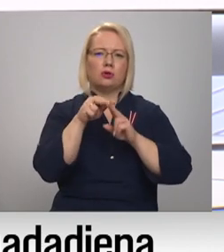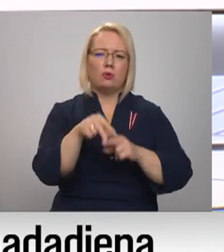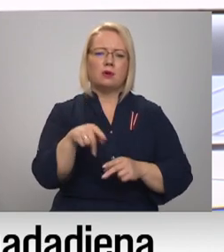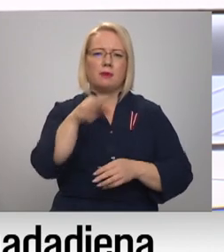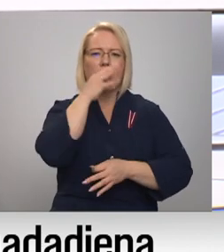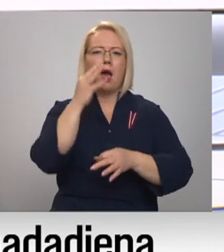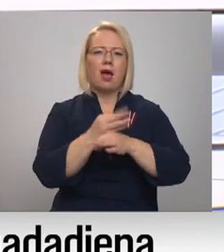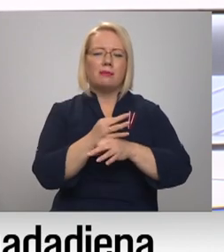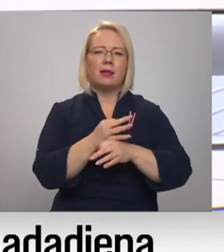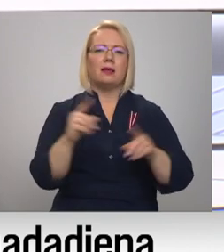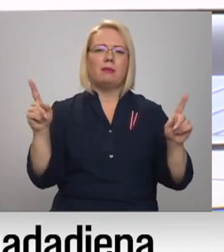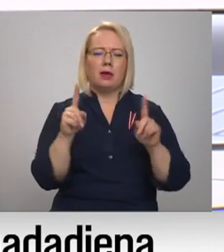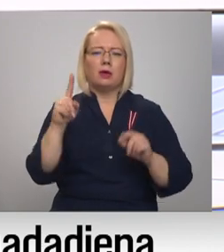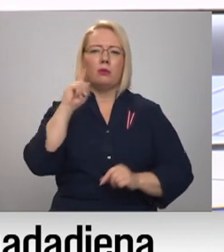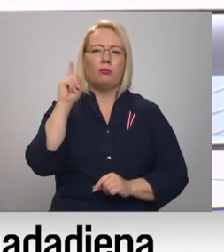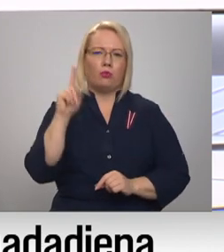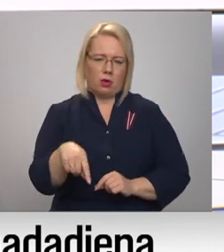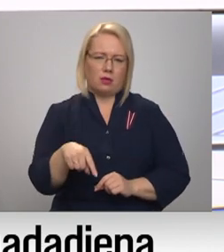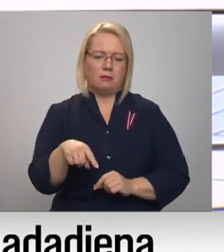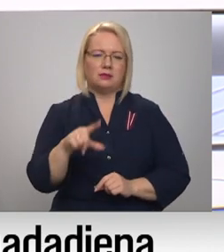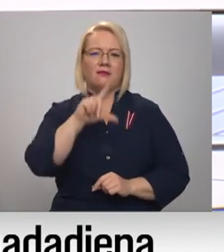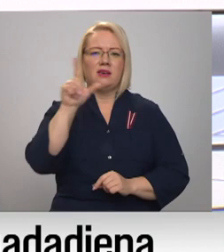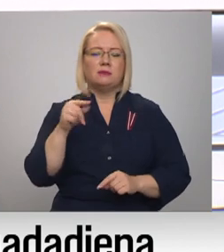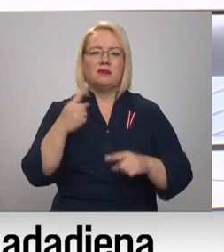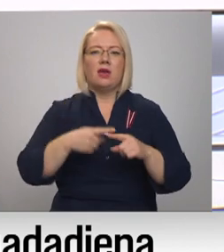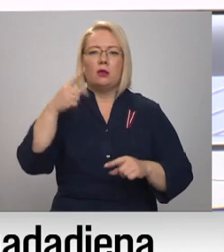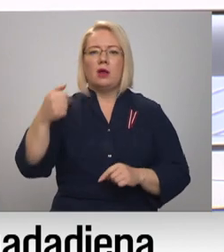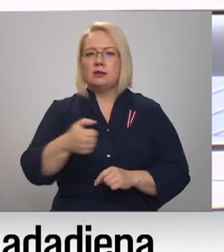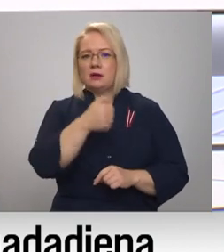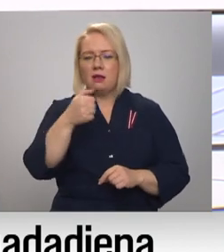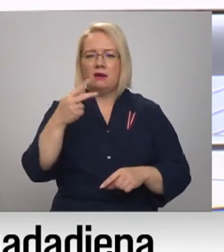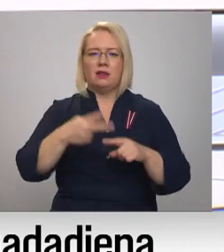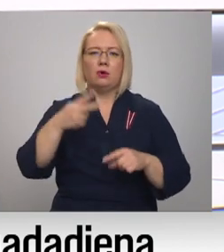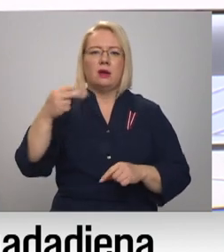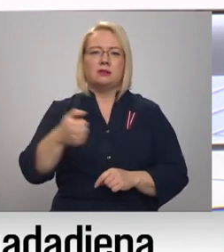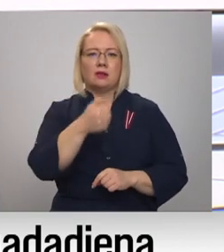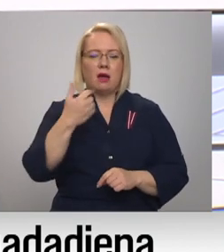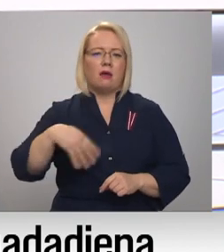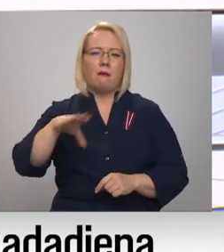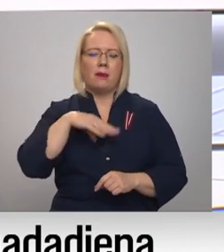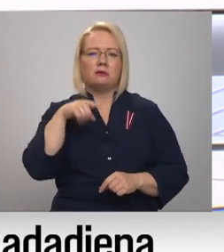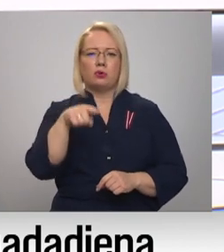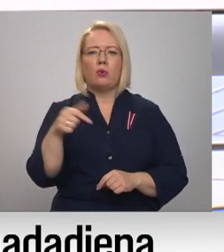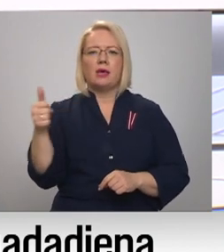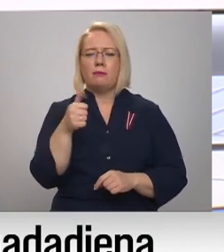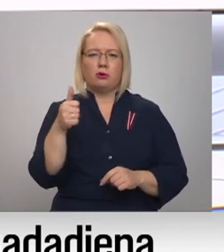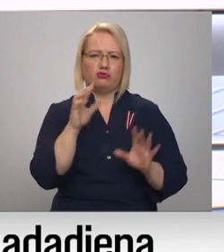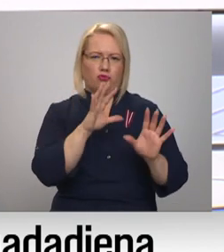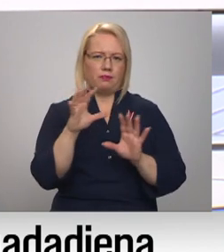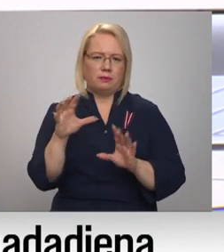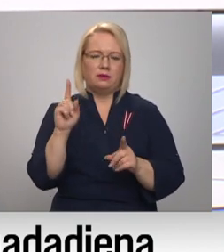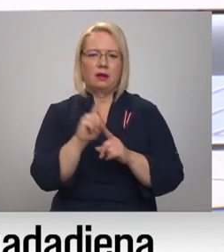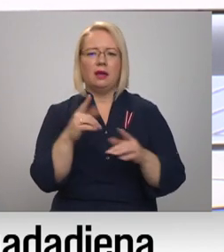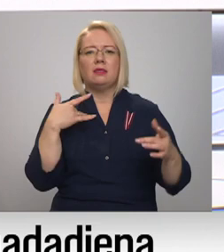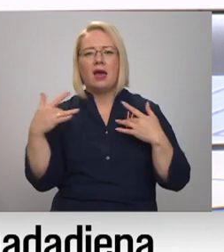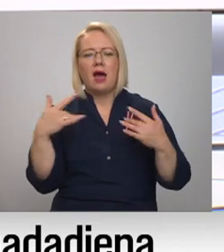atbildība, nu ir, protams. Un vismaz reizes gadā vai divas reizes gadā mēs, protams, par to īpašu rūpējamies. Nepavēlt arī teāds